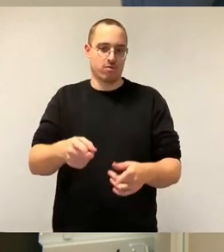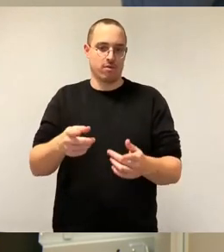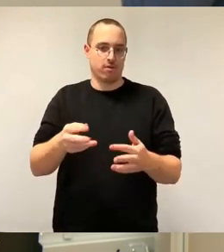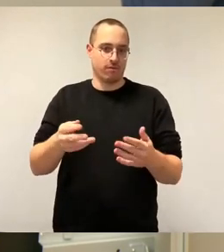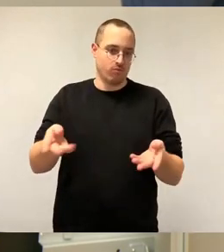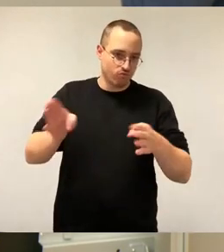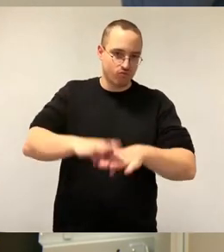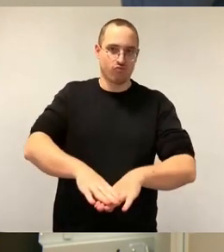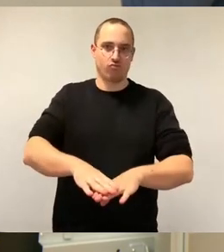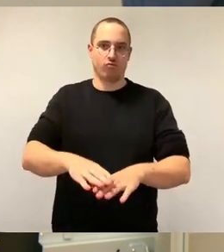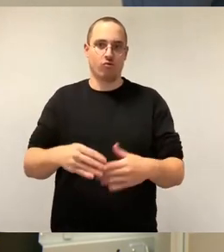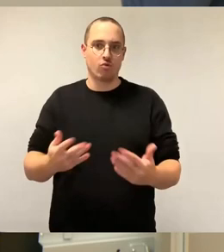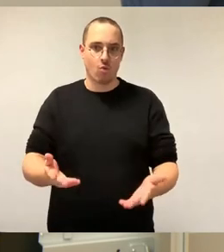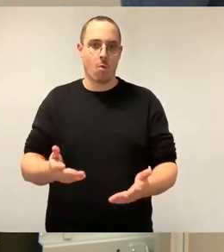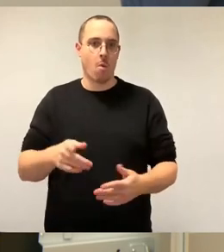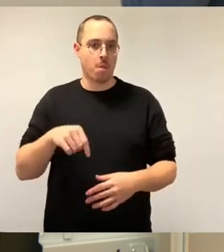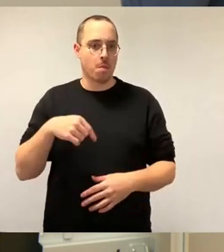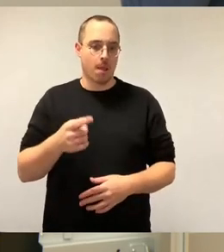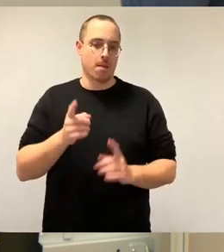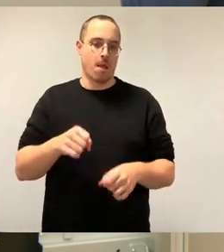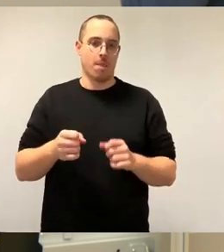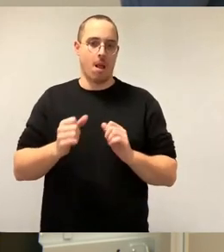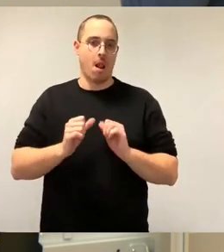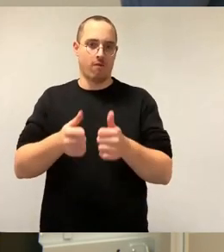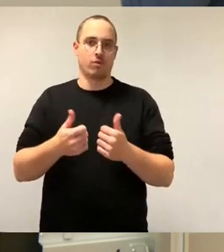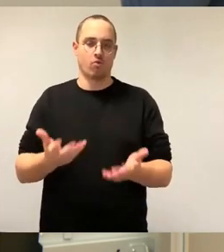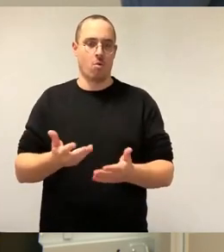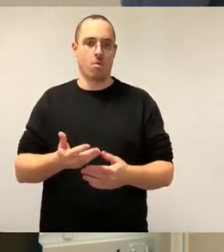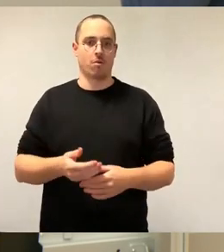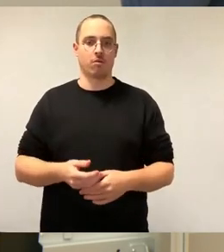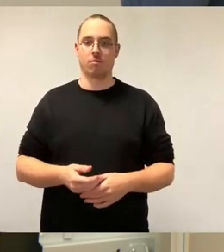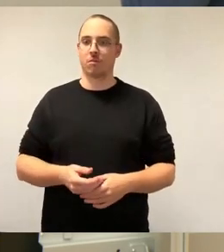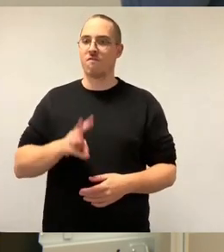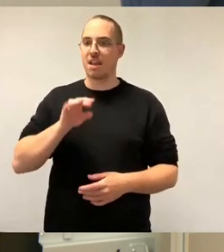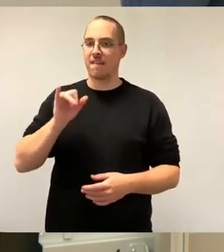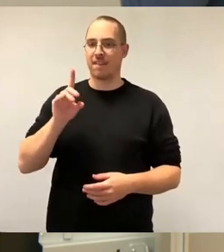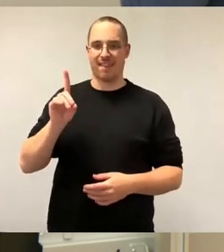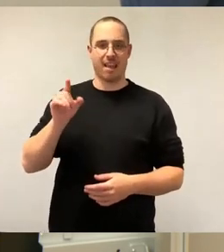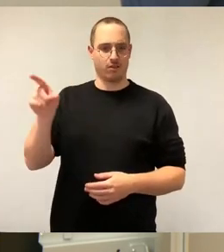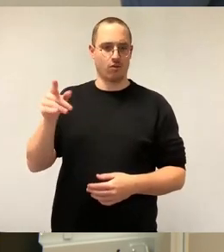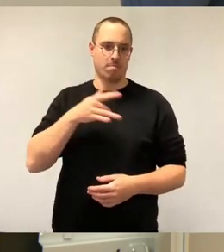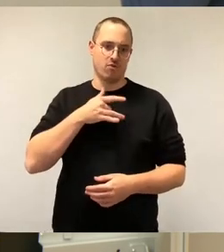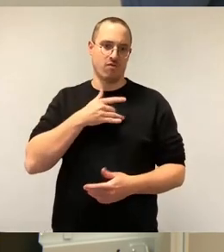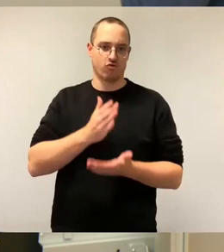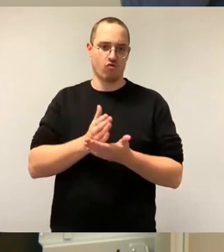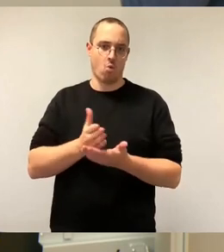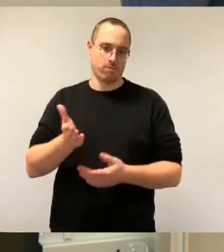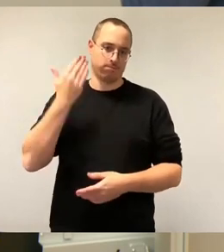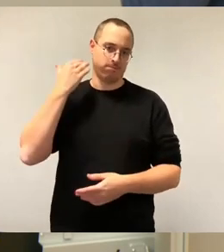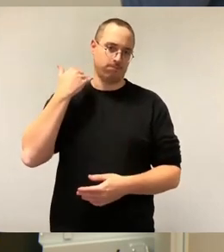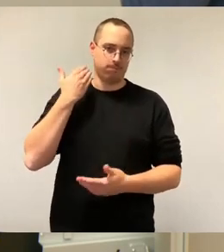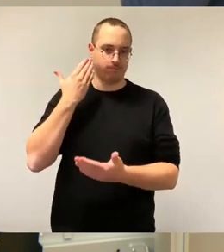WED zweifelsfrei zutrifft. Und das schon seit Jahren. Seit Jahren steckt die Stadt Millionen Euro an städtischen Geldern in den Aufbau einer kommunalen